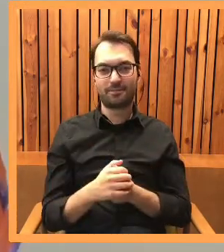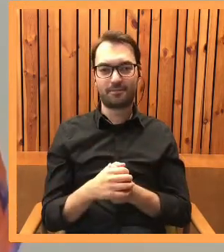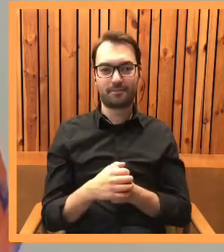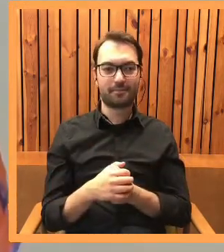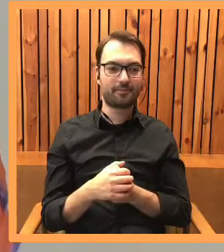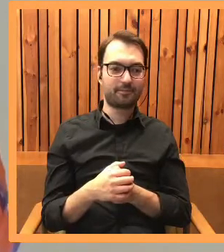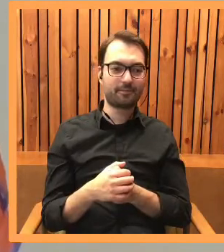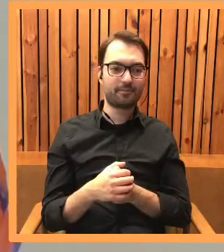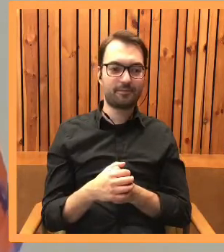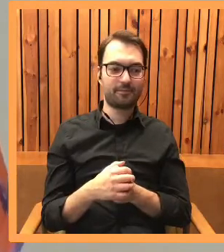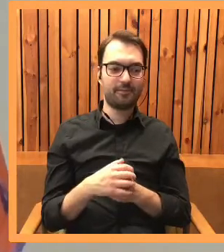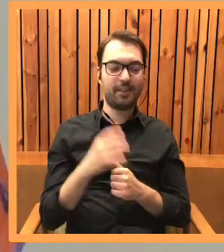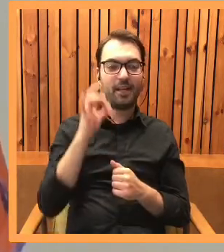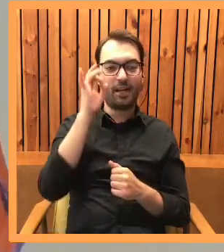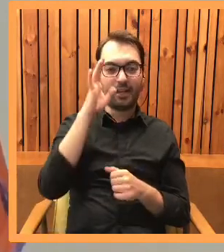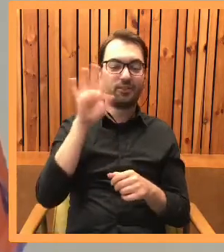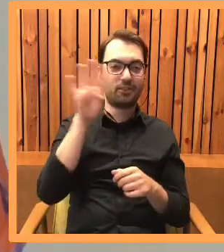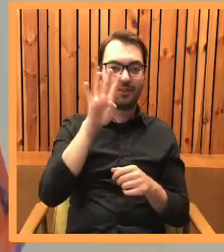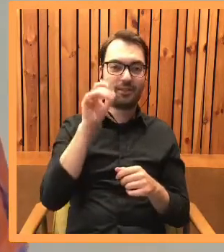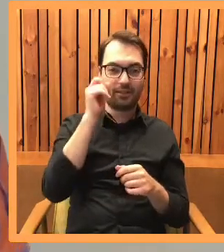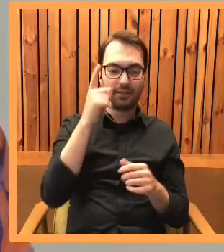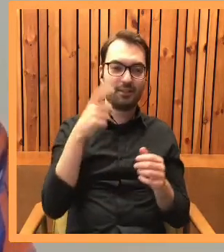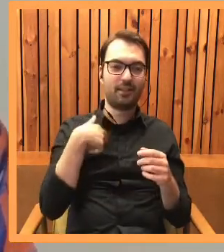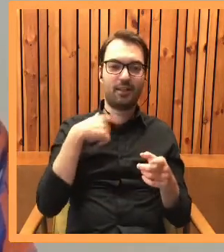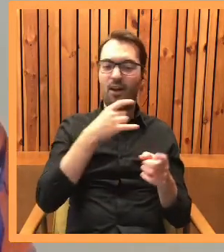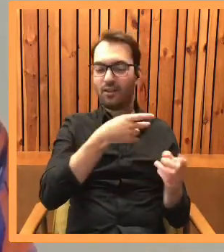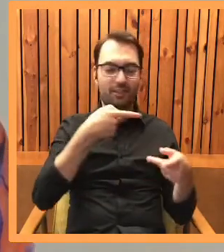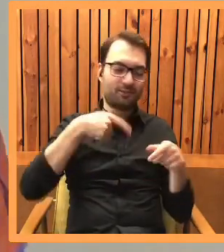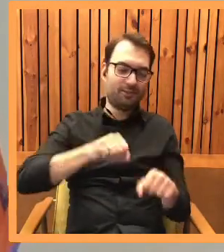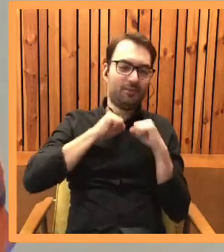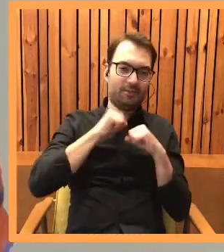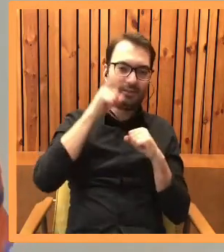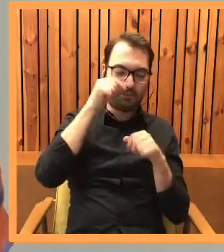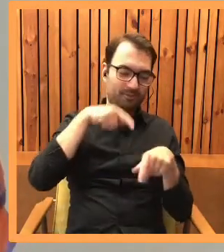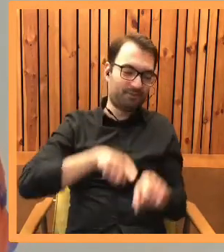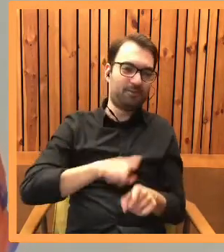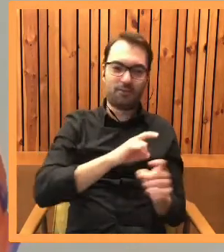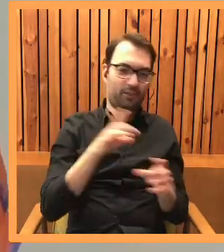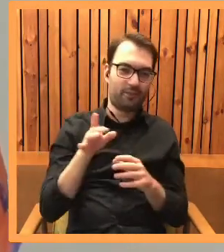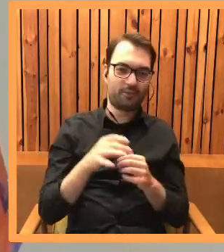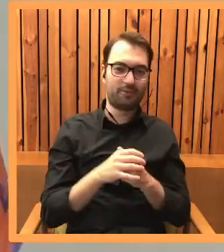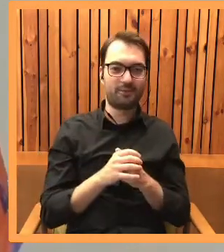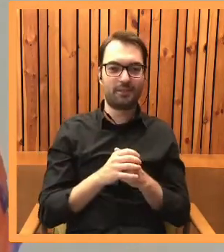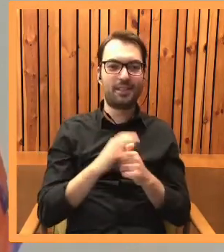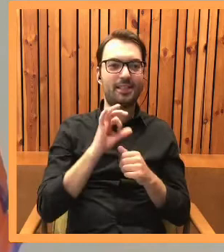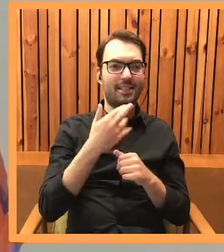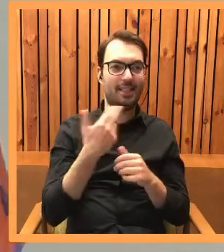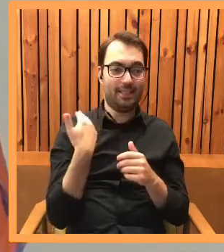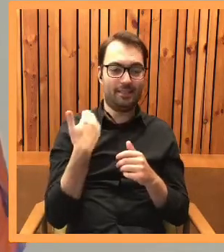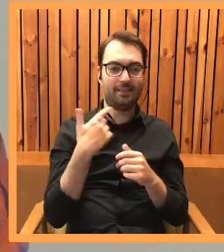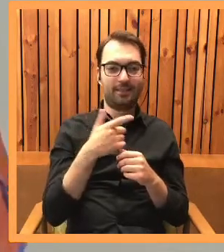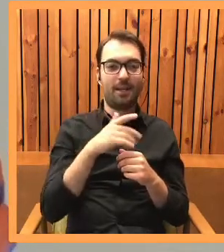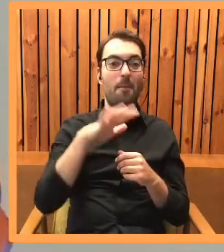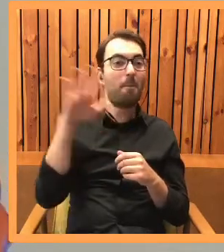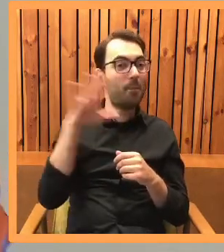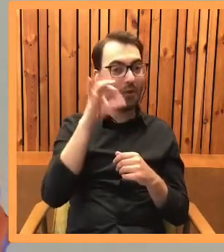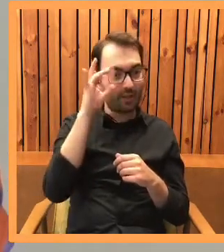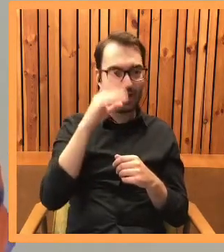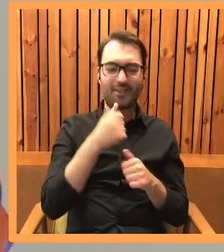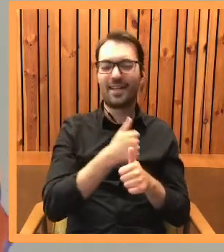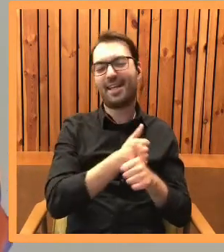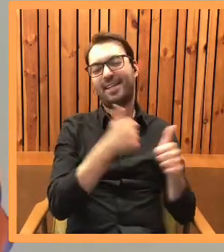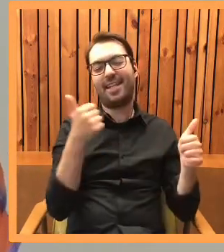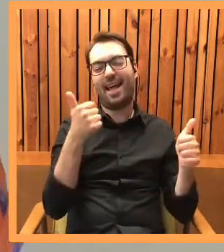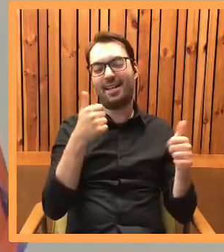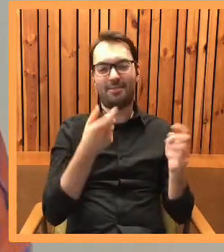Znaczy nie, kiedy jestem obudzona o czwartej rano, to ja się staram jak najszybciej usnąć z powrotem. Chociaż Senek ostatnio udowodnił, że piąta rano jest świetna,